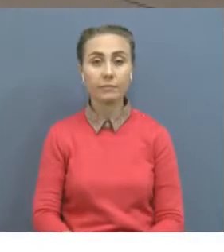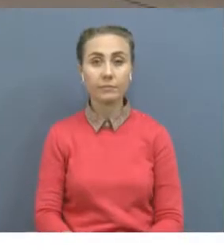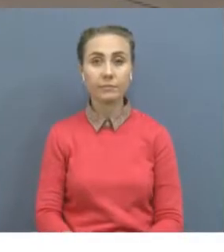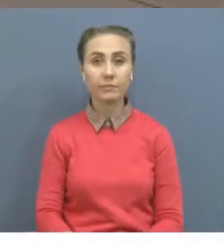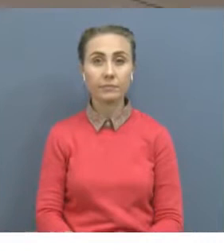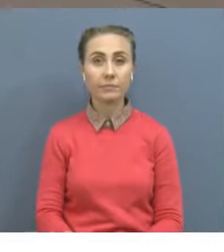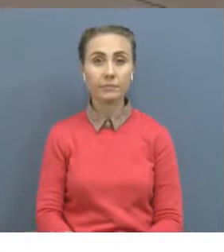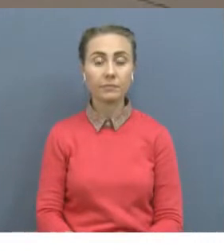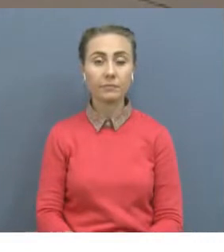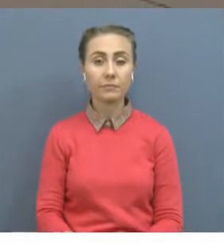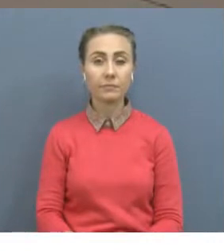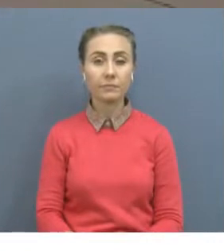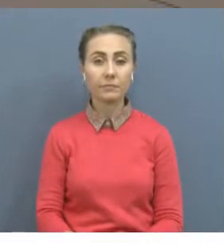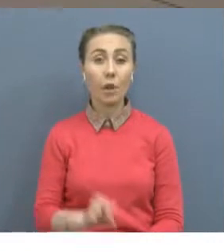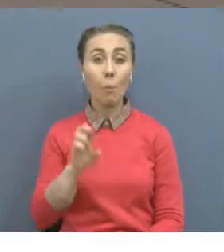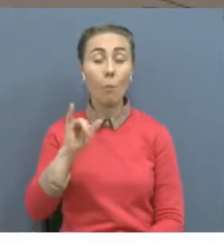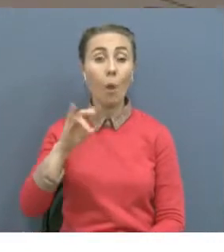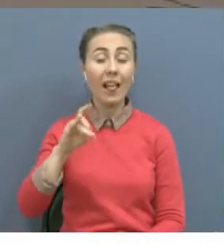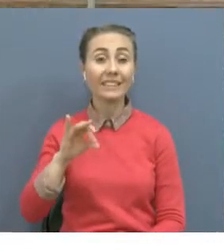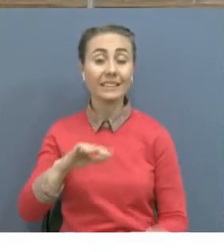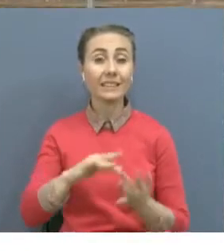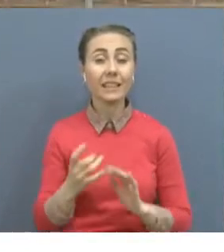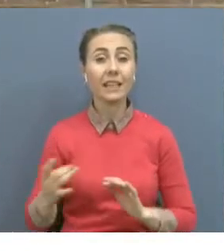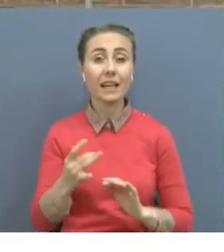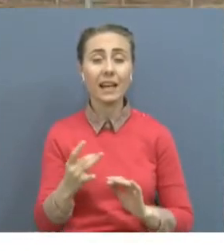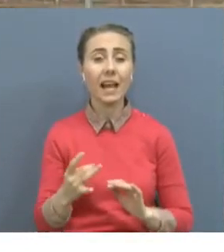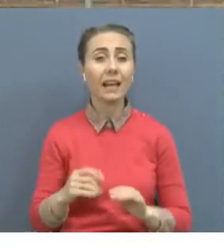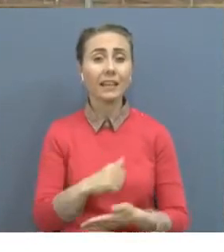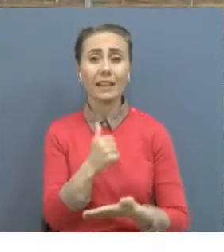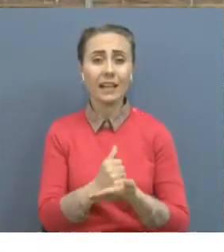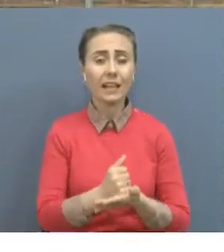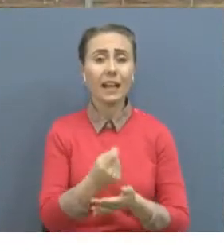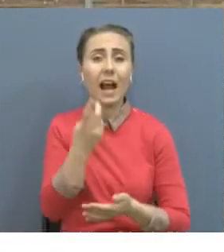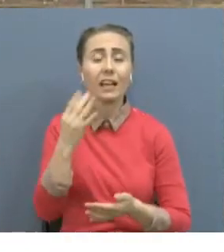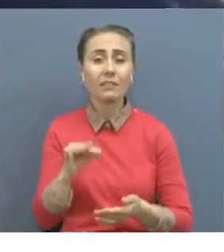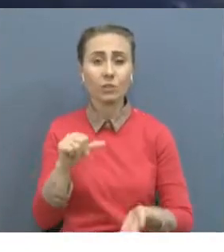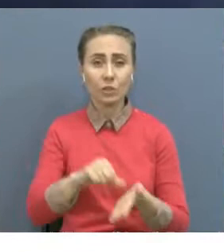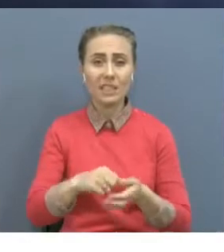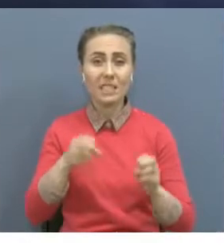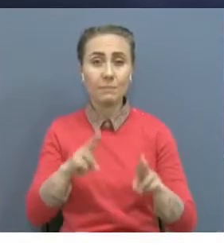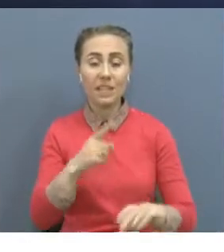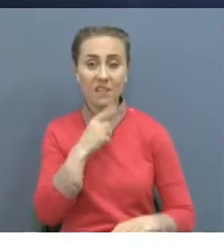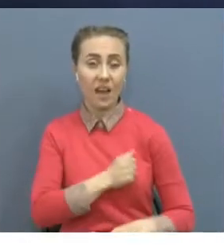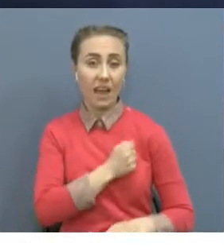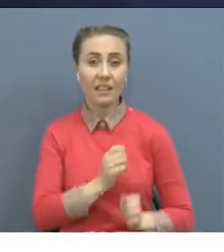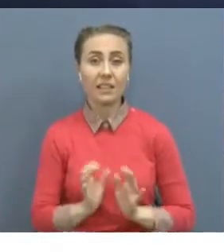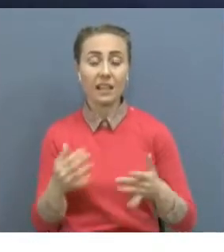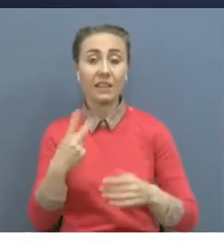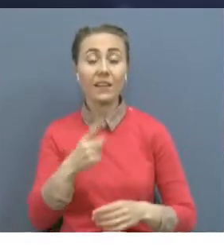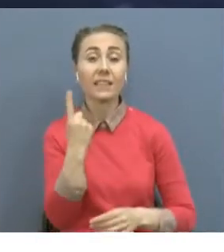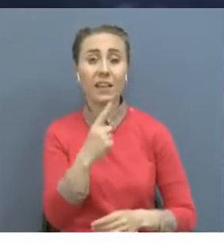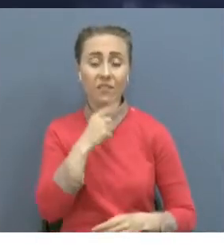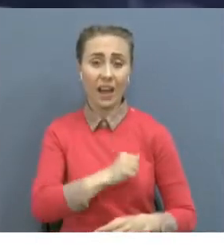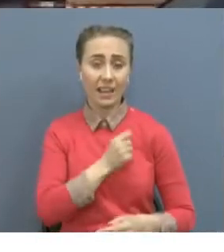Төтенше жағдайда арнайы әскери жиынға қатсуушылар саны бойынша бұл аңдауданы облысы көш бастаптыр. 21 әскери аудан